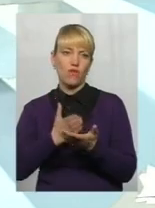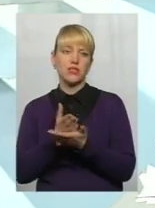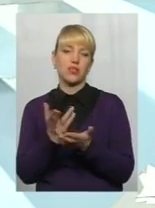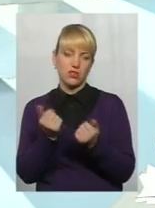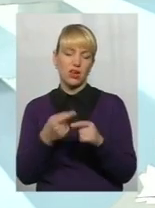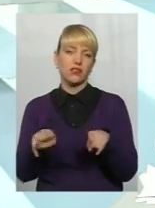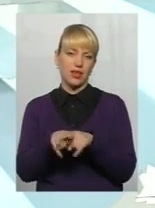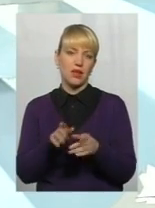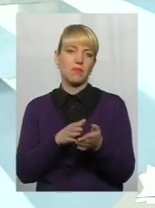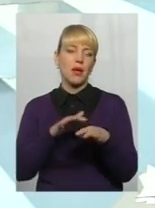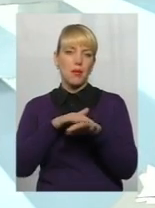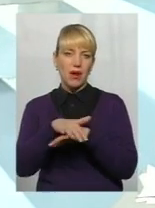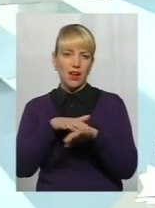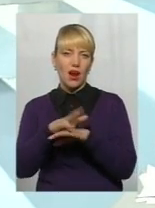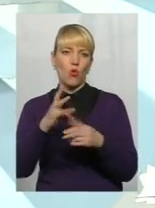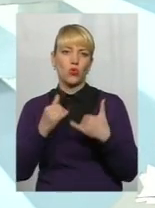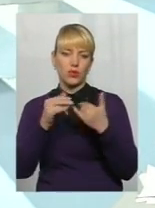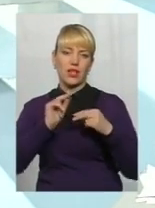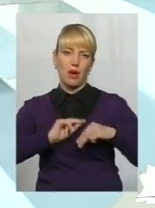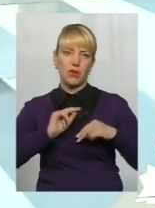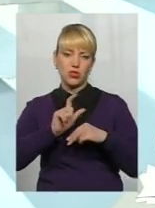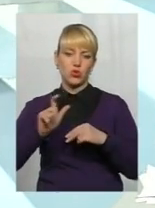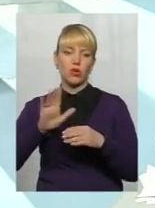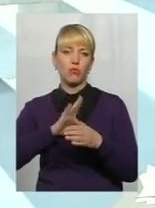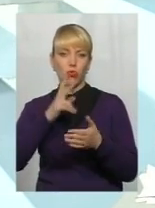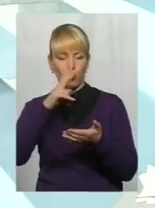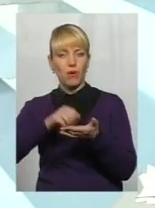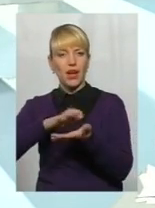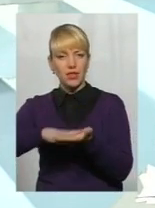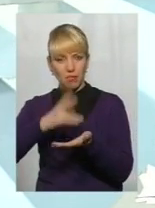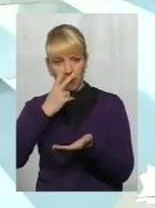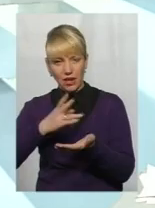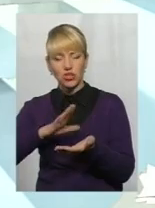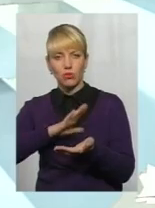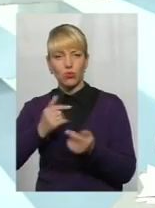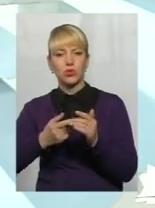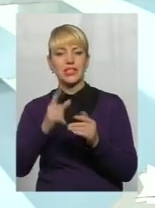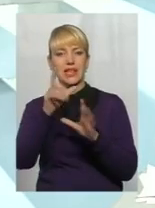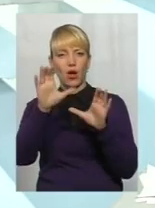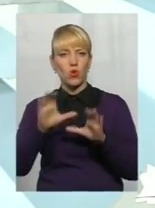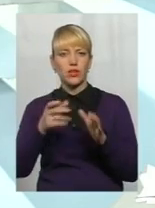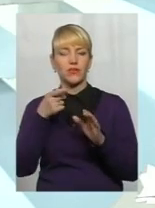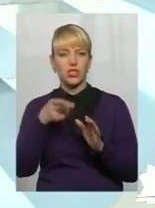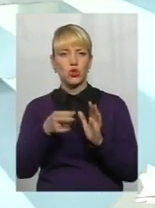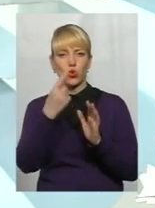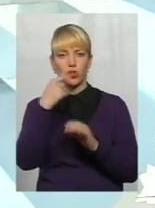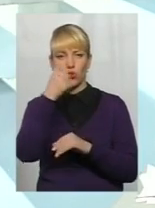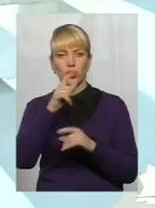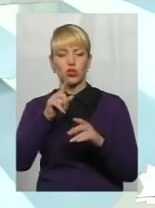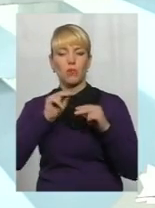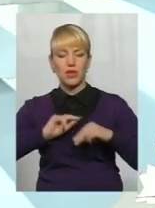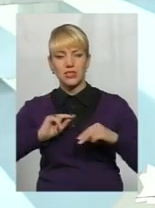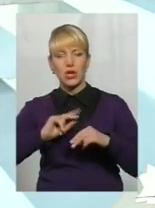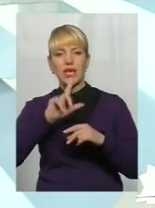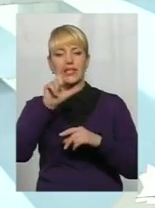Такий перерахунок для працюючих в нас було передбачено, тому що ще законом з 2011 року було встановлено, що працюючим зі